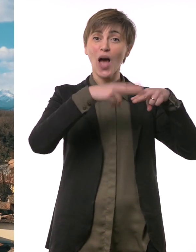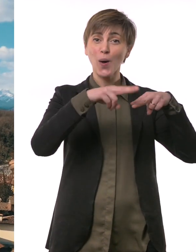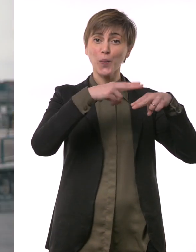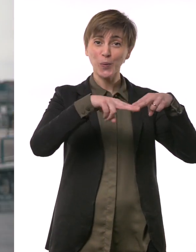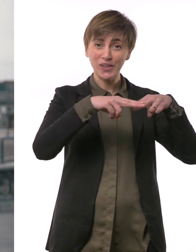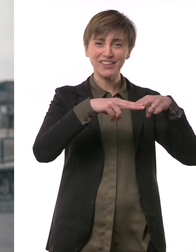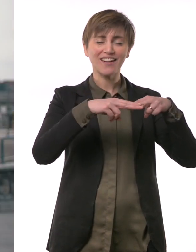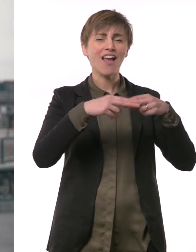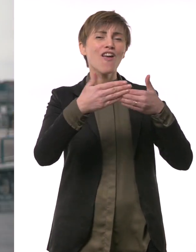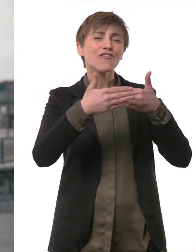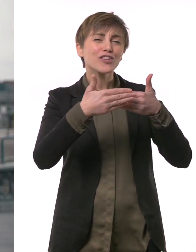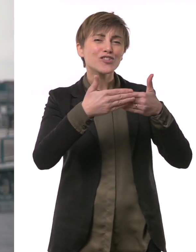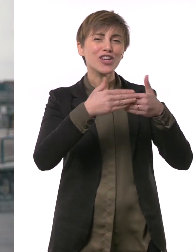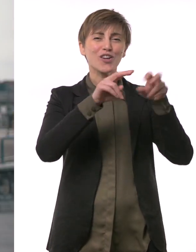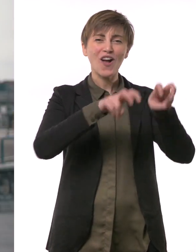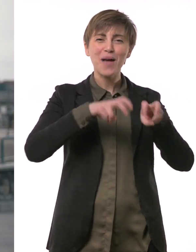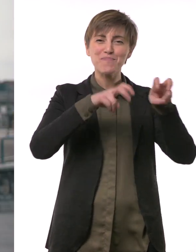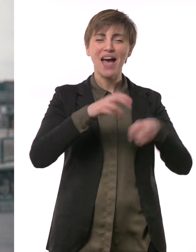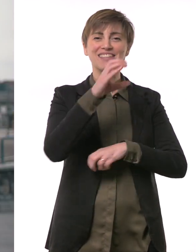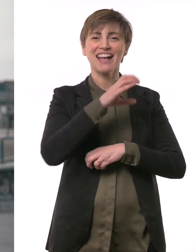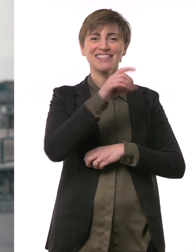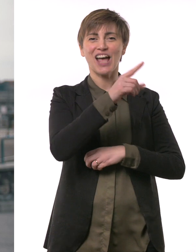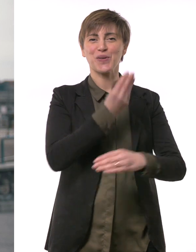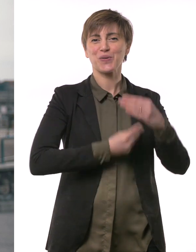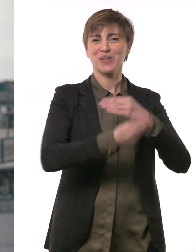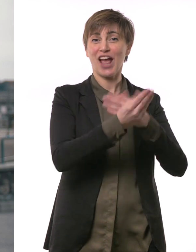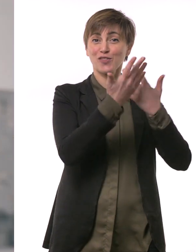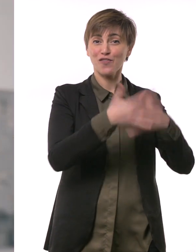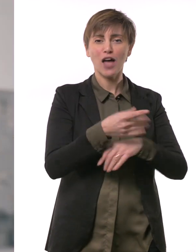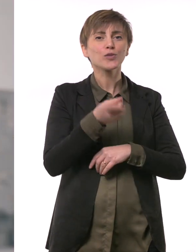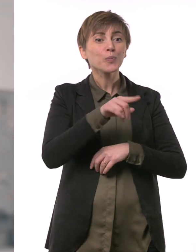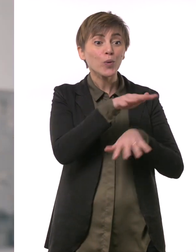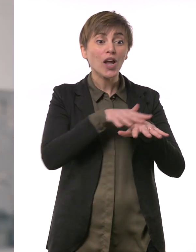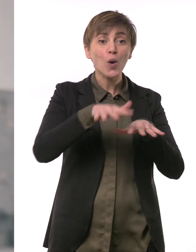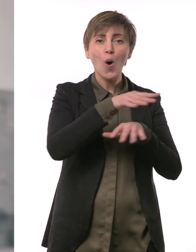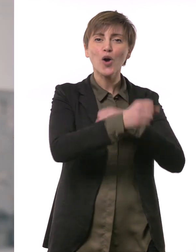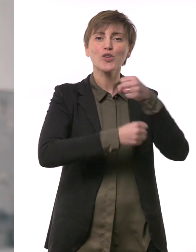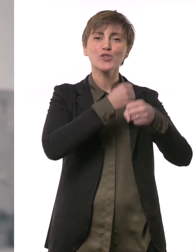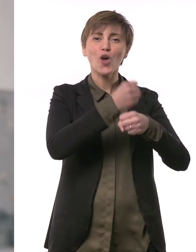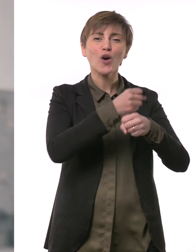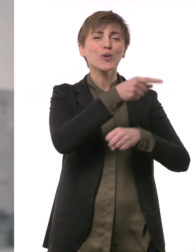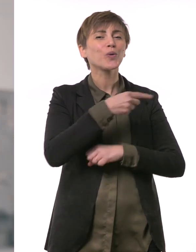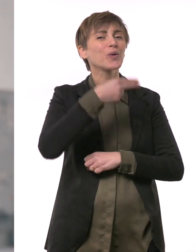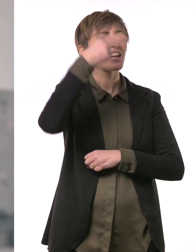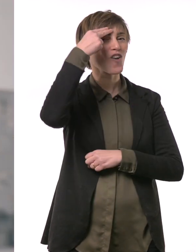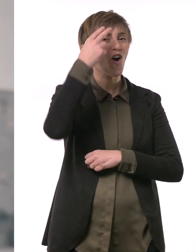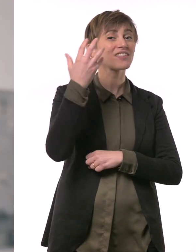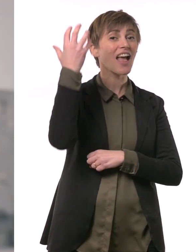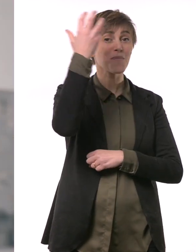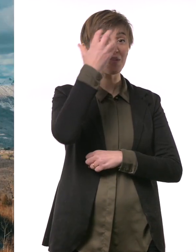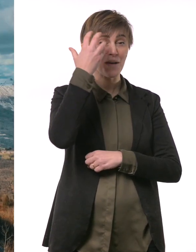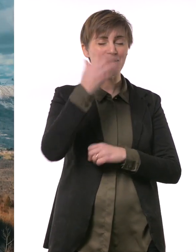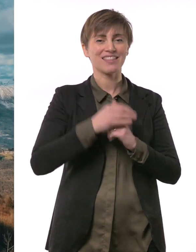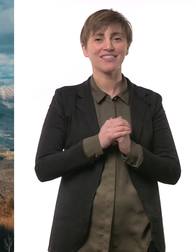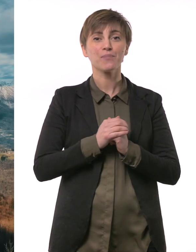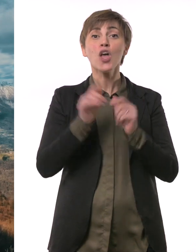in cui nacque e poi nei luoghi storici rievocati epicamente. Non c'è nella misura in cui questa realtà evapora in